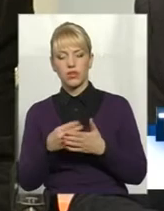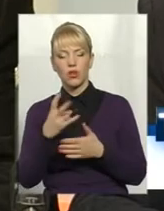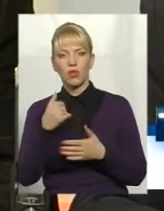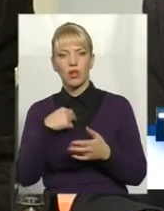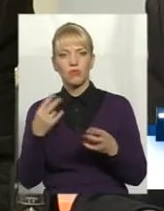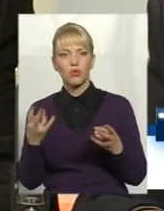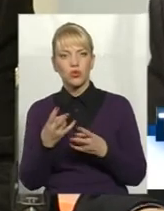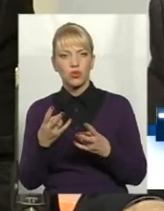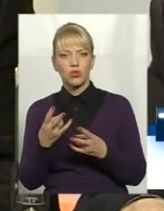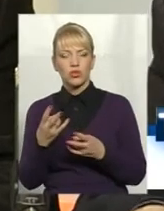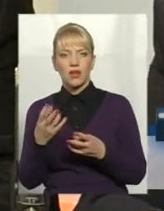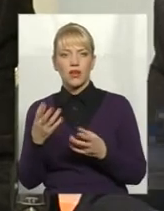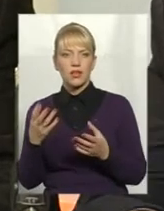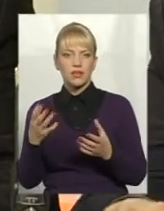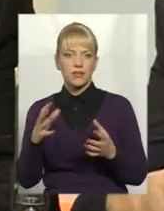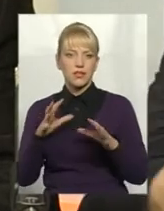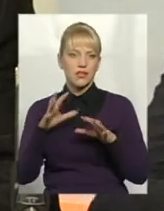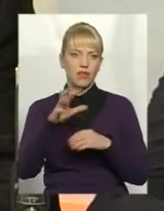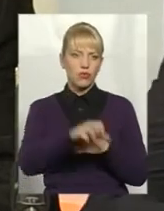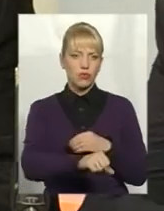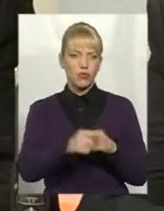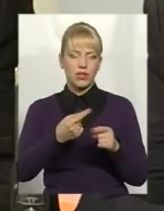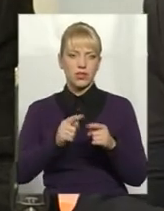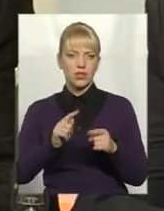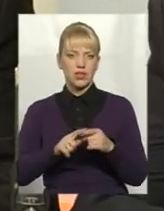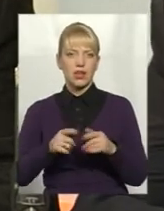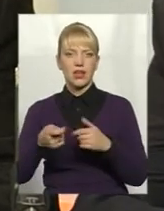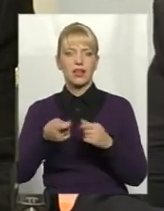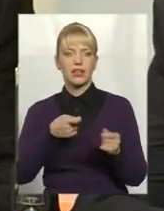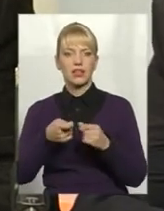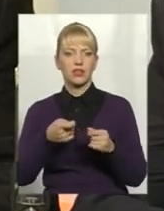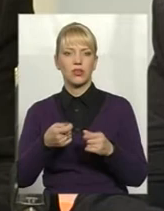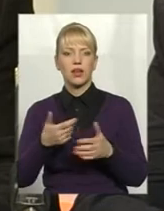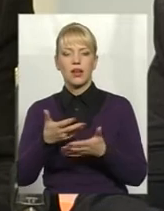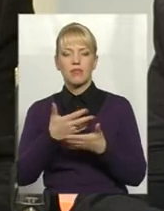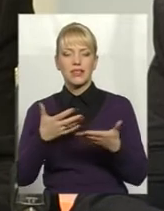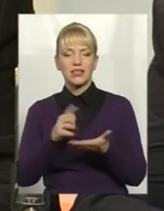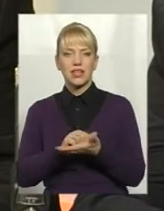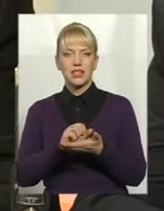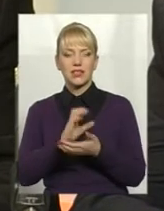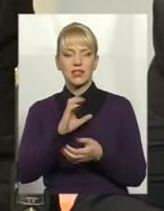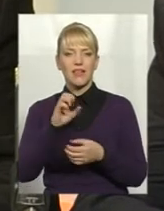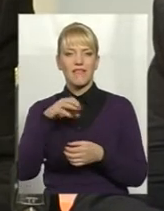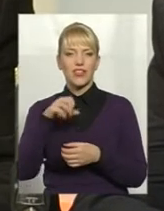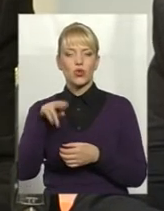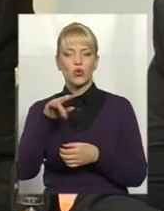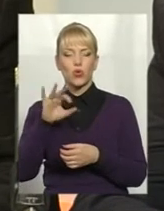Ми на сьогоднішній день також надіємося. Ми зайнялися світодіодною технікою. Ми поки помалу